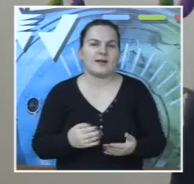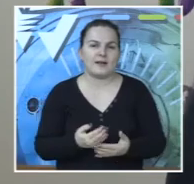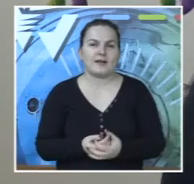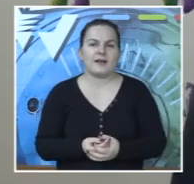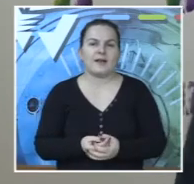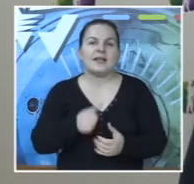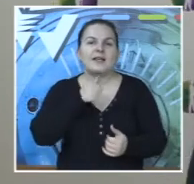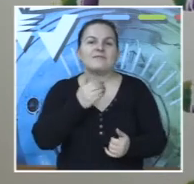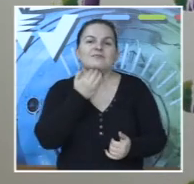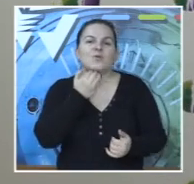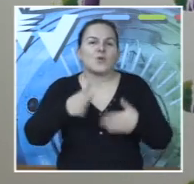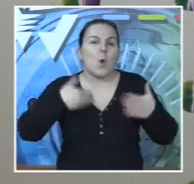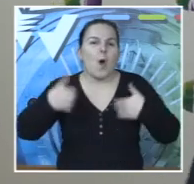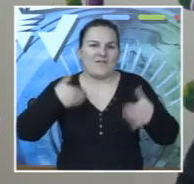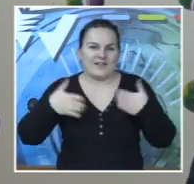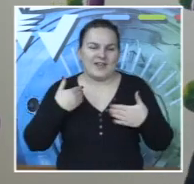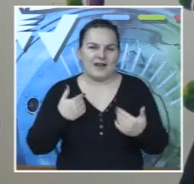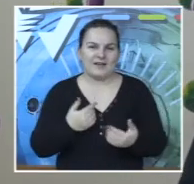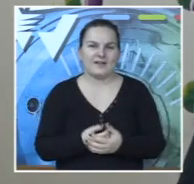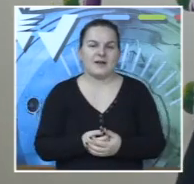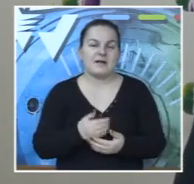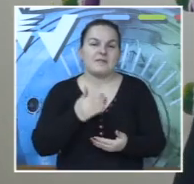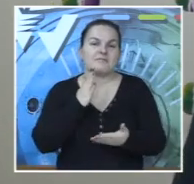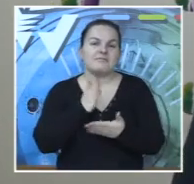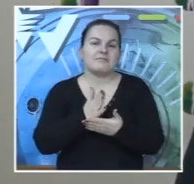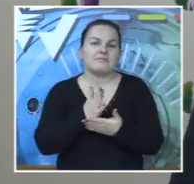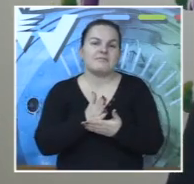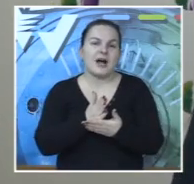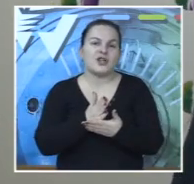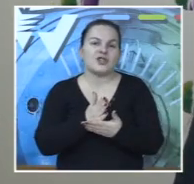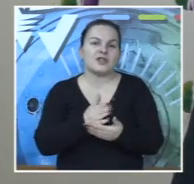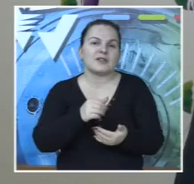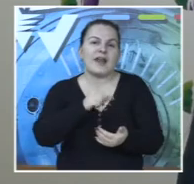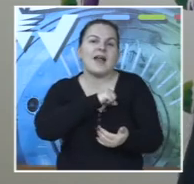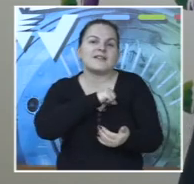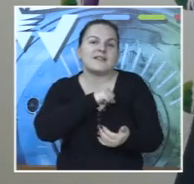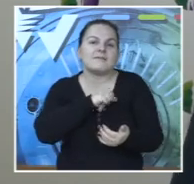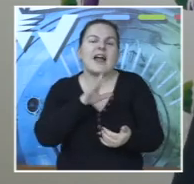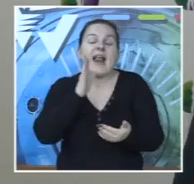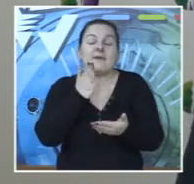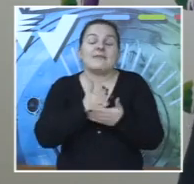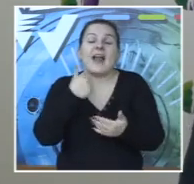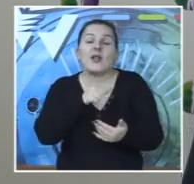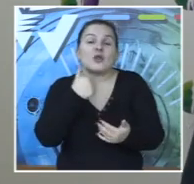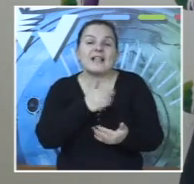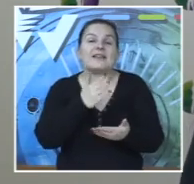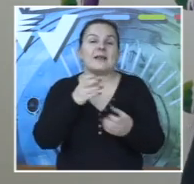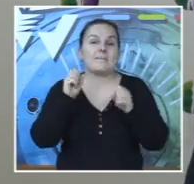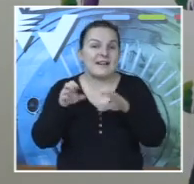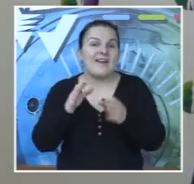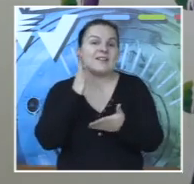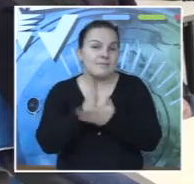i jednostavno dođe najduhovitiji učionici, tako da je baš i najdosadnije predavanje bude